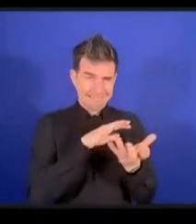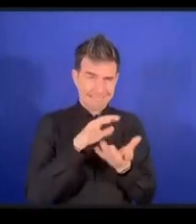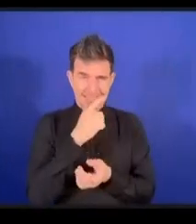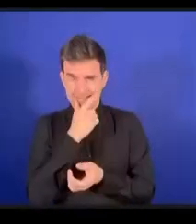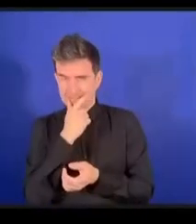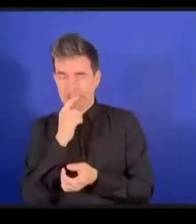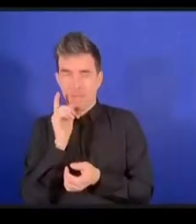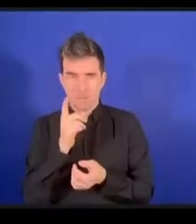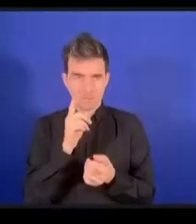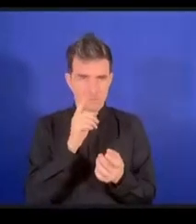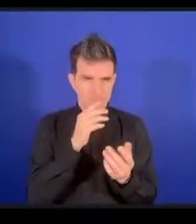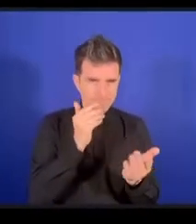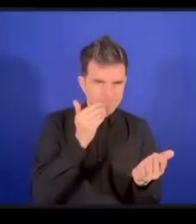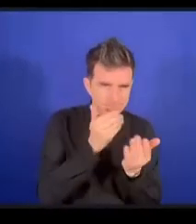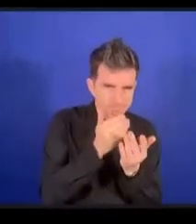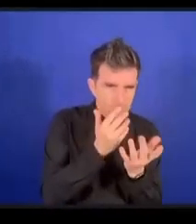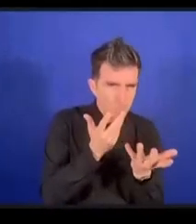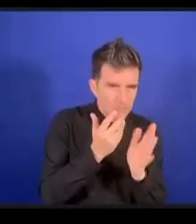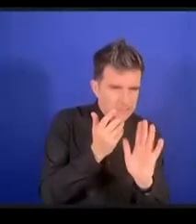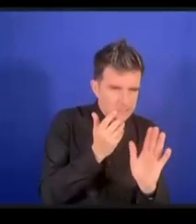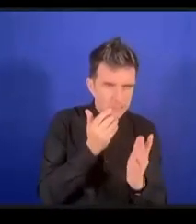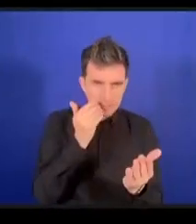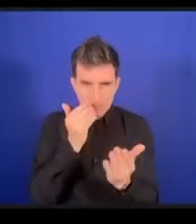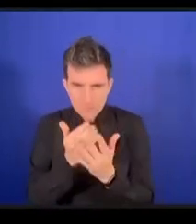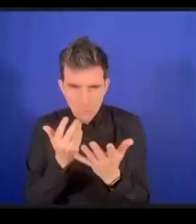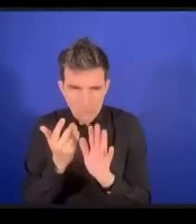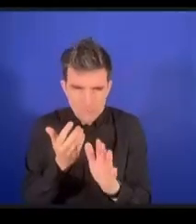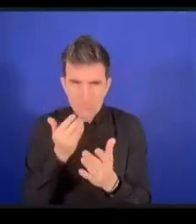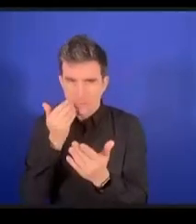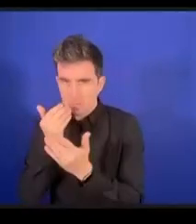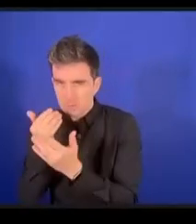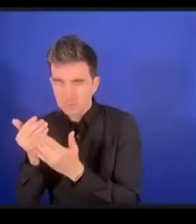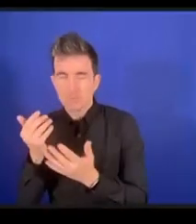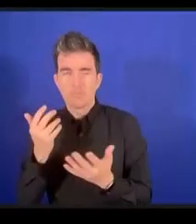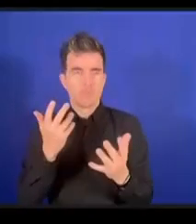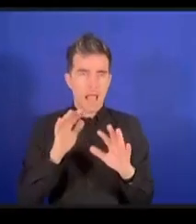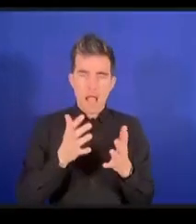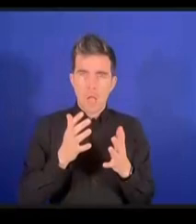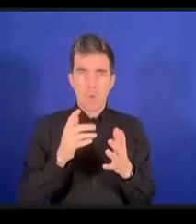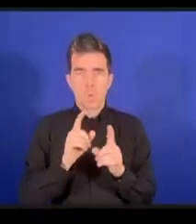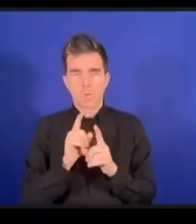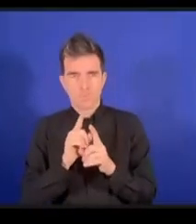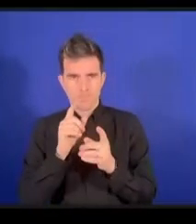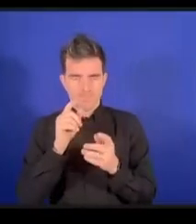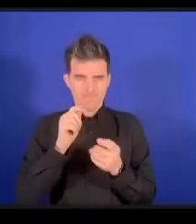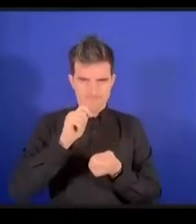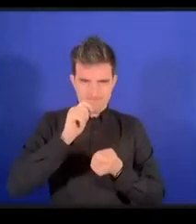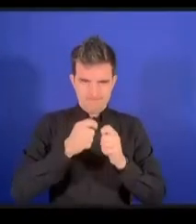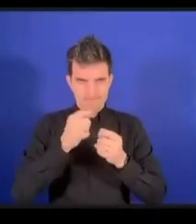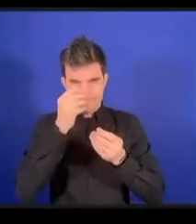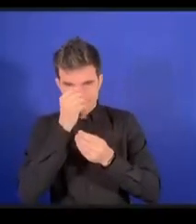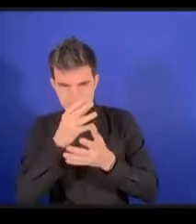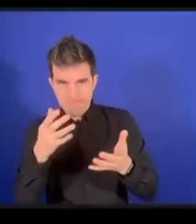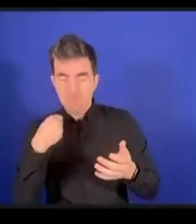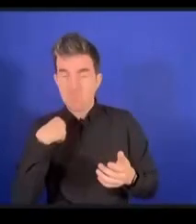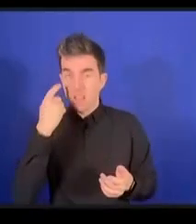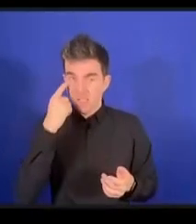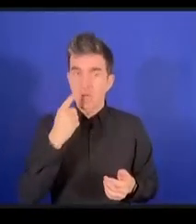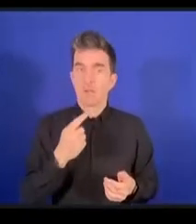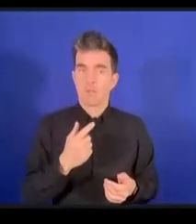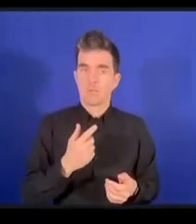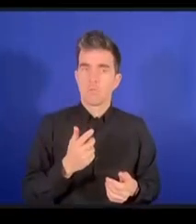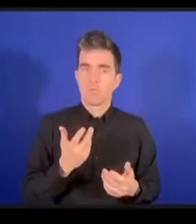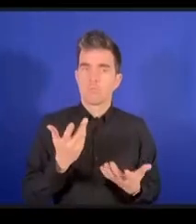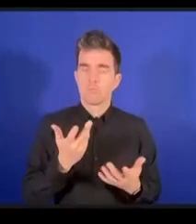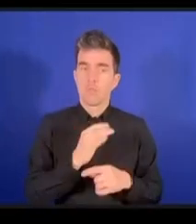voir comment l'on peut changer le message qui passe du FGI à l'industrie certains